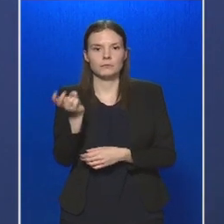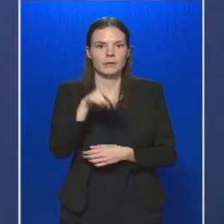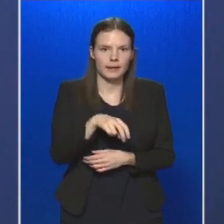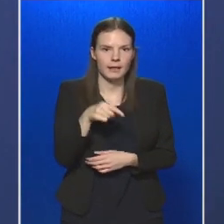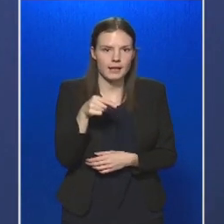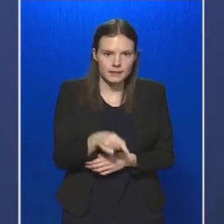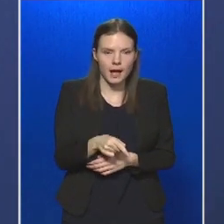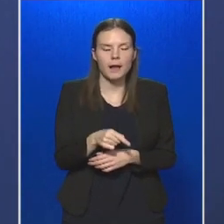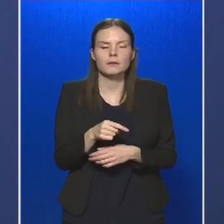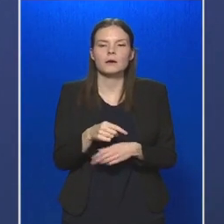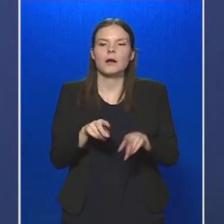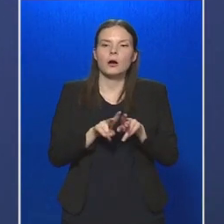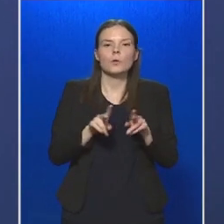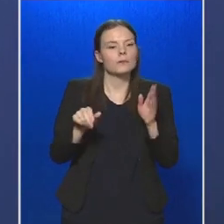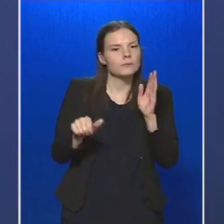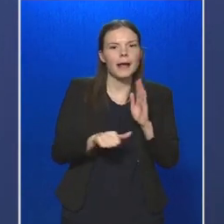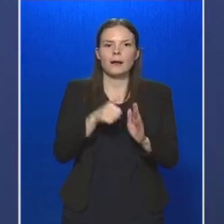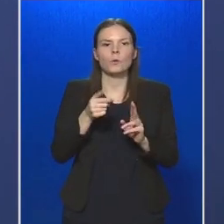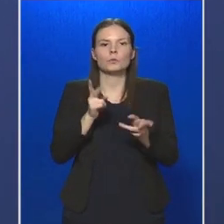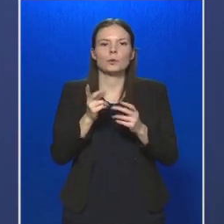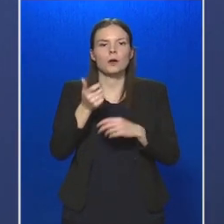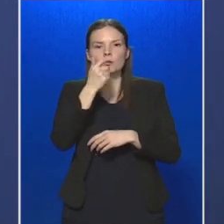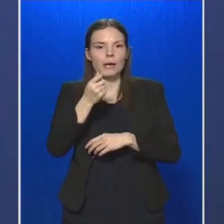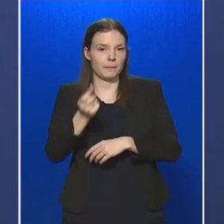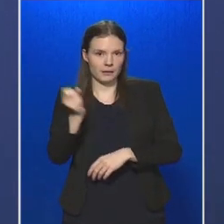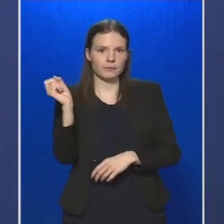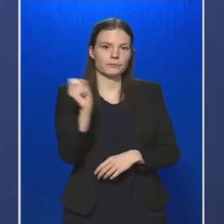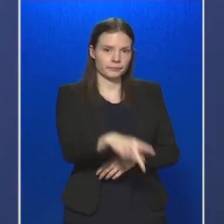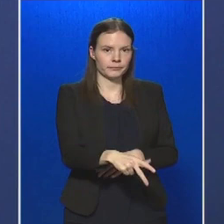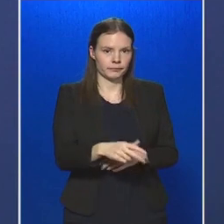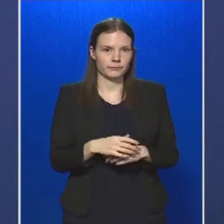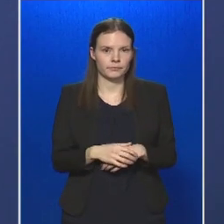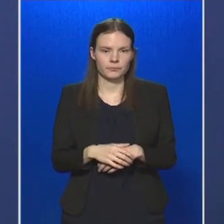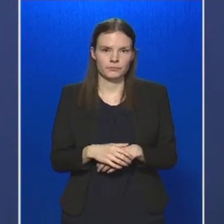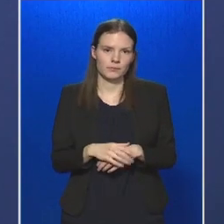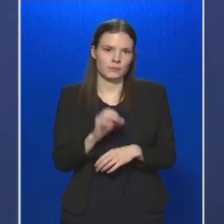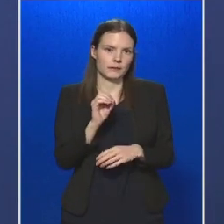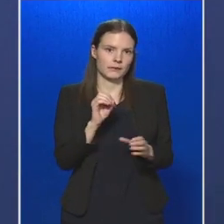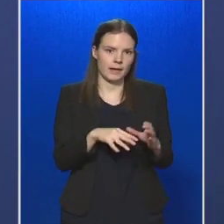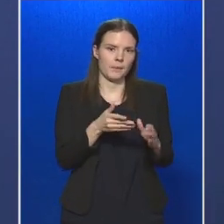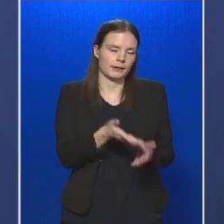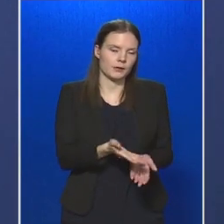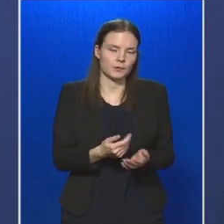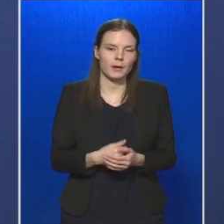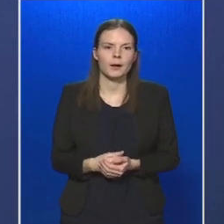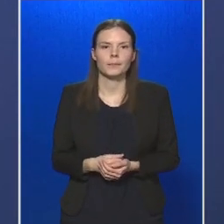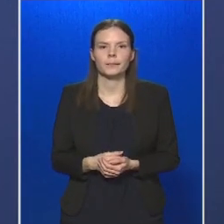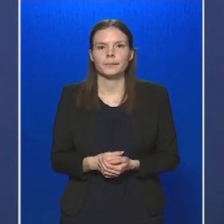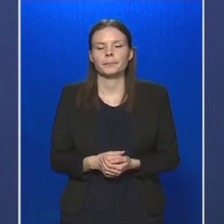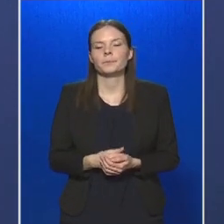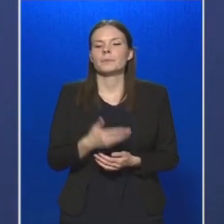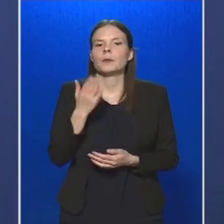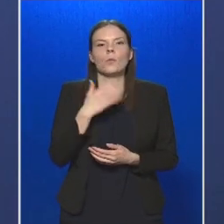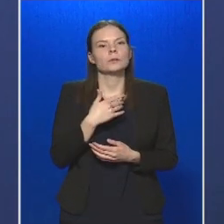leszállunk róla, akkor az első dolgunk az legyen, hogy ezt kidobjuk ezt a szemetesbe, ezt a papírzsepkendőt.